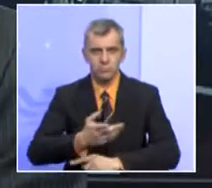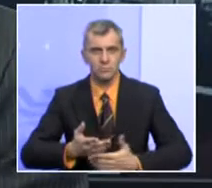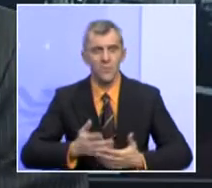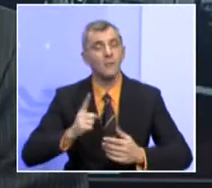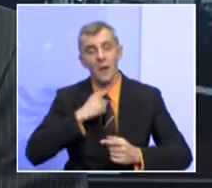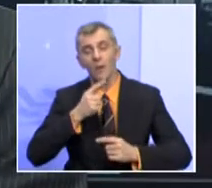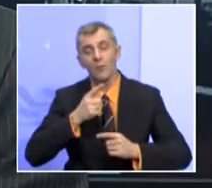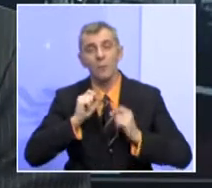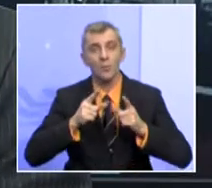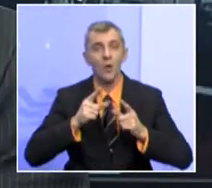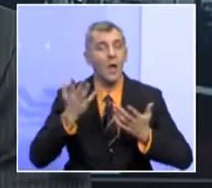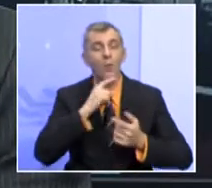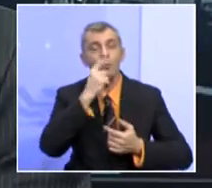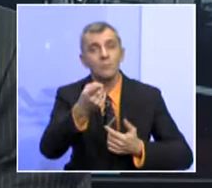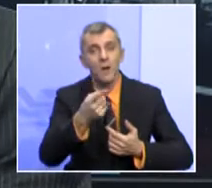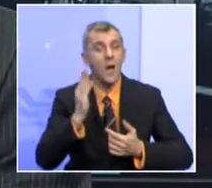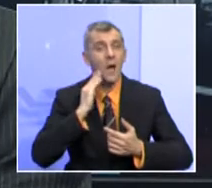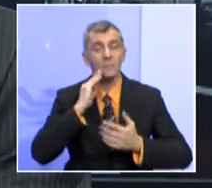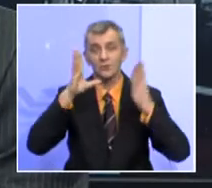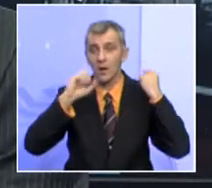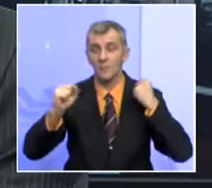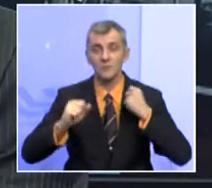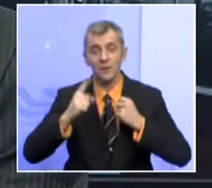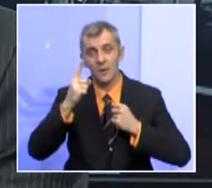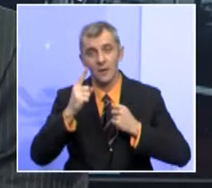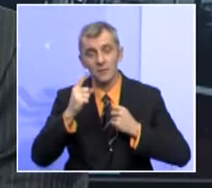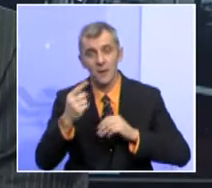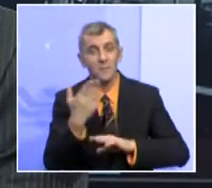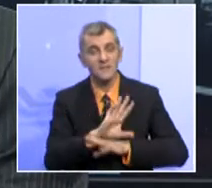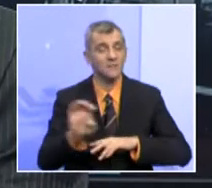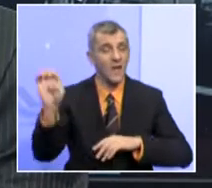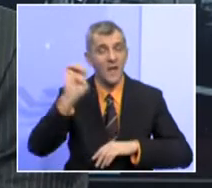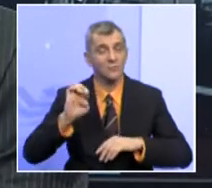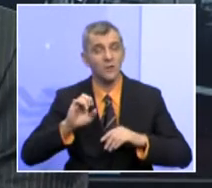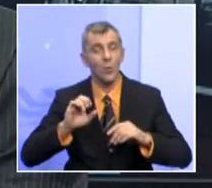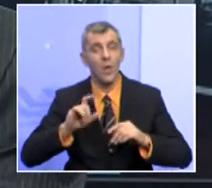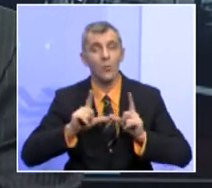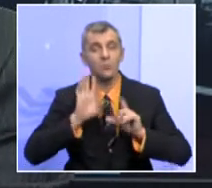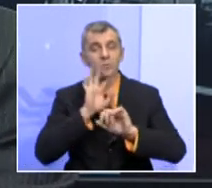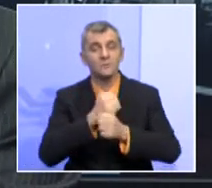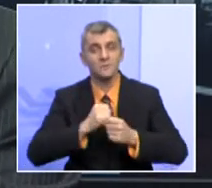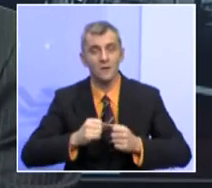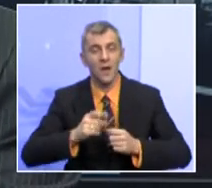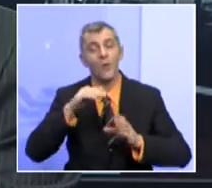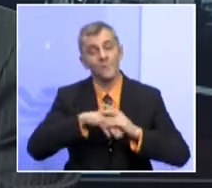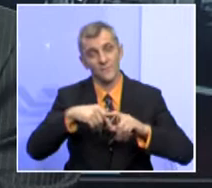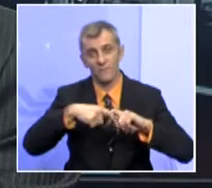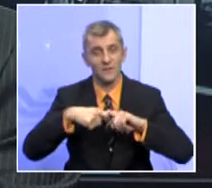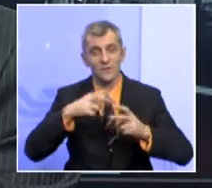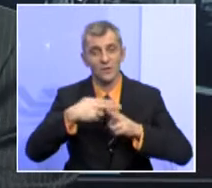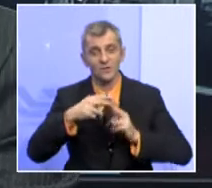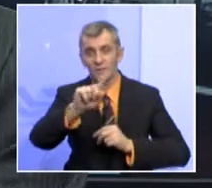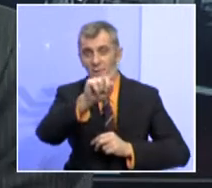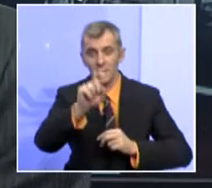porukama, kako komentirate poruke američkog ambasadora i predsjednika Europske unije u BiH, a upravo vezano za rješavanje